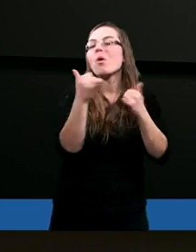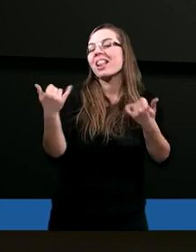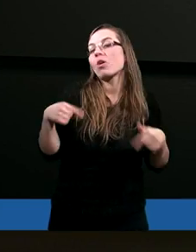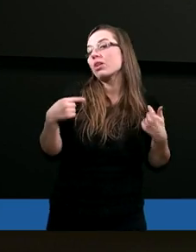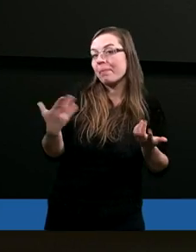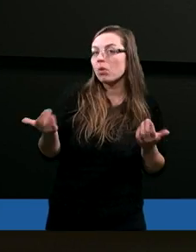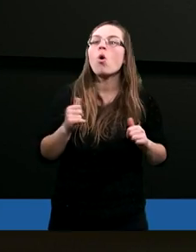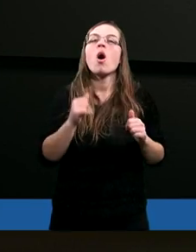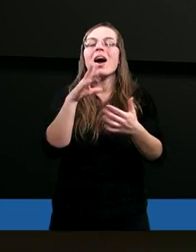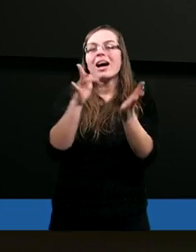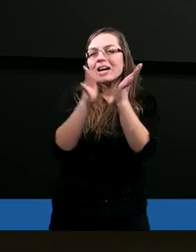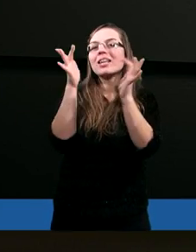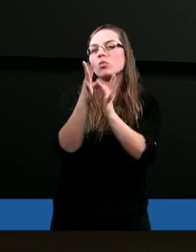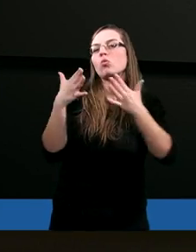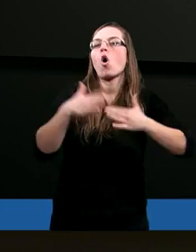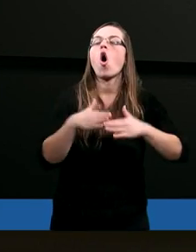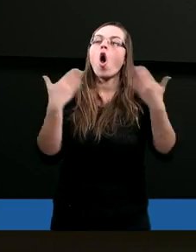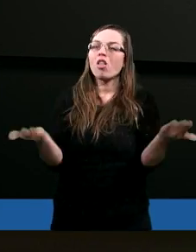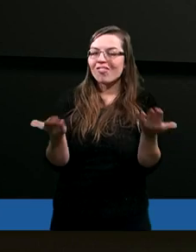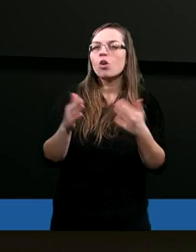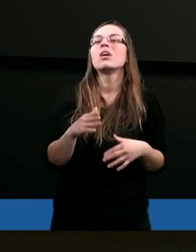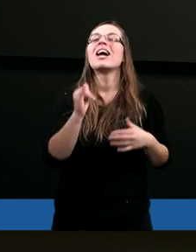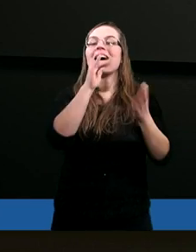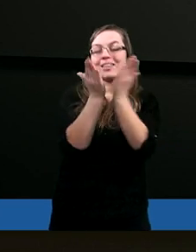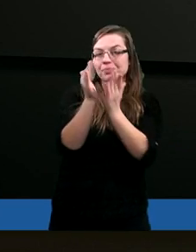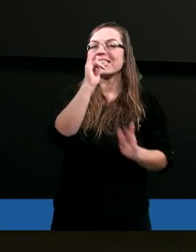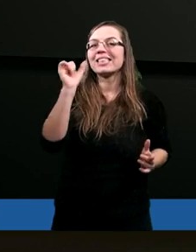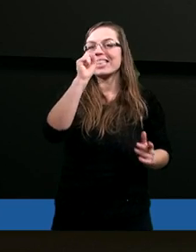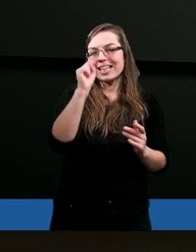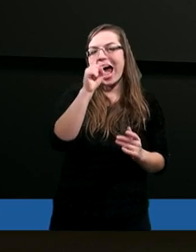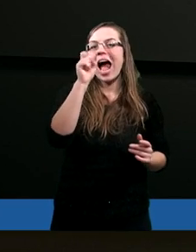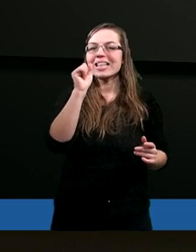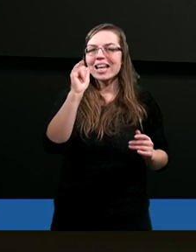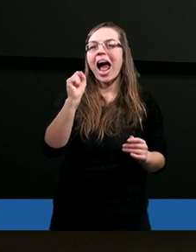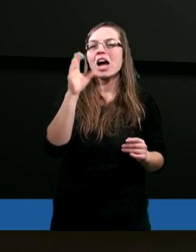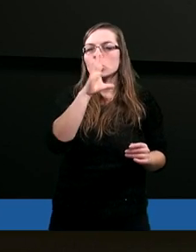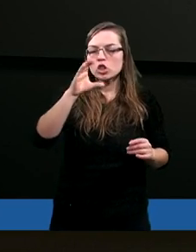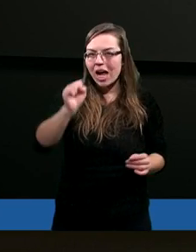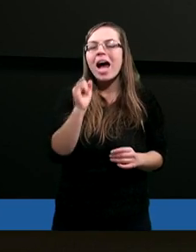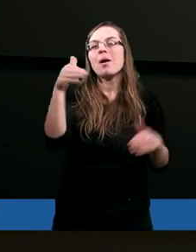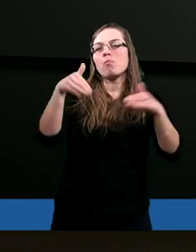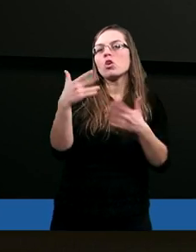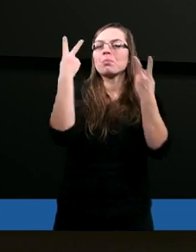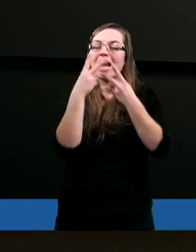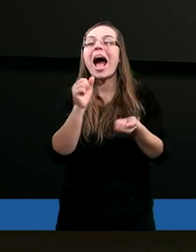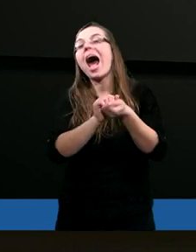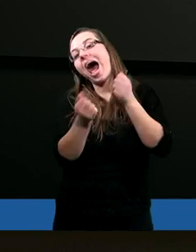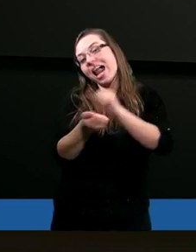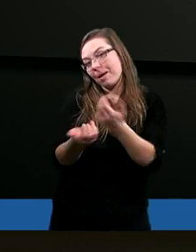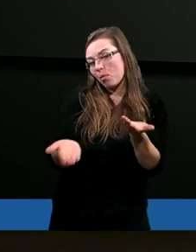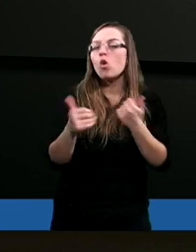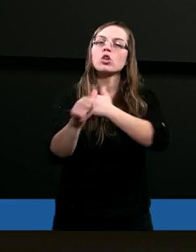nie było. Chrystus otworzył zwój Izajasza i możemy czytać albo